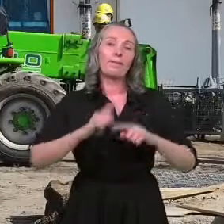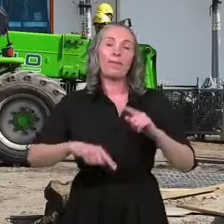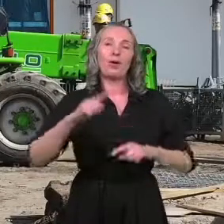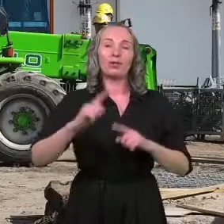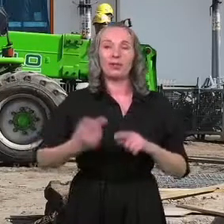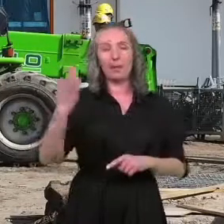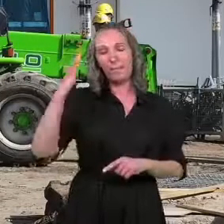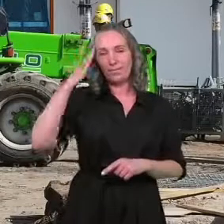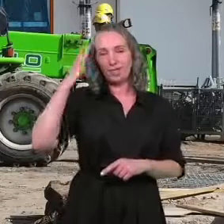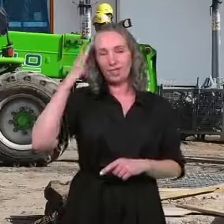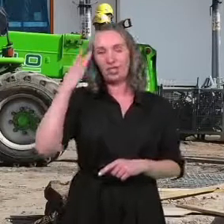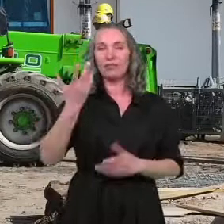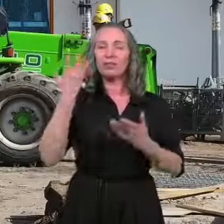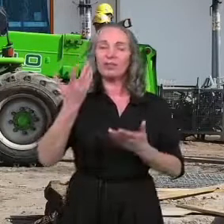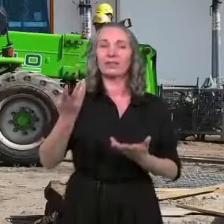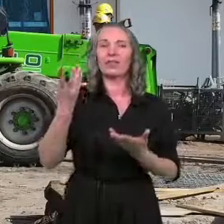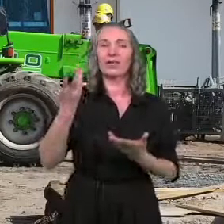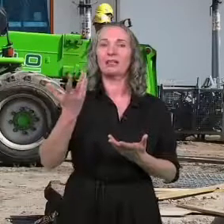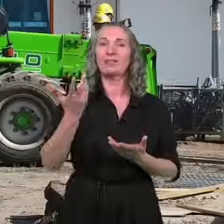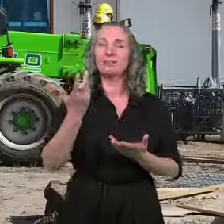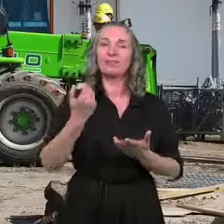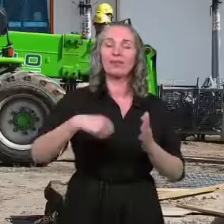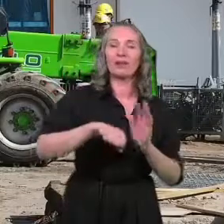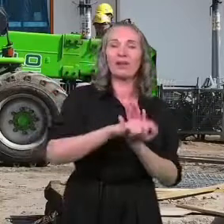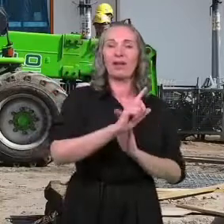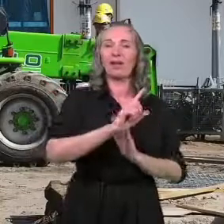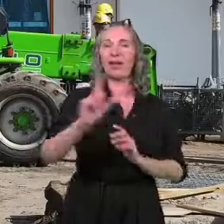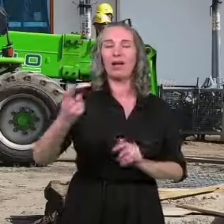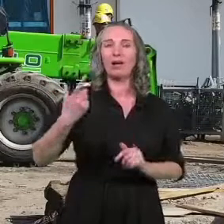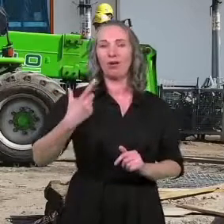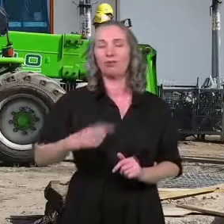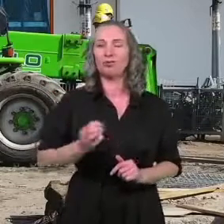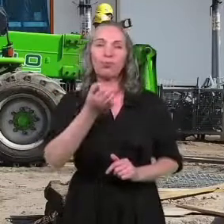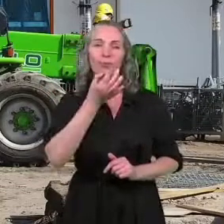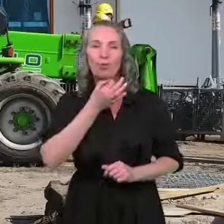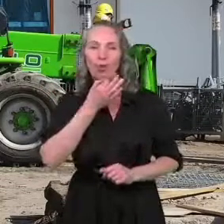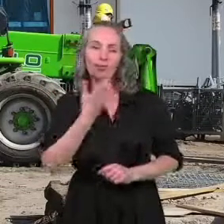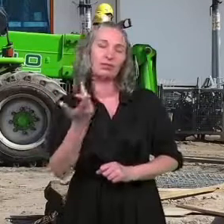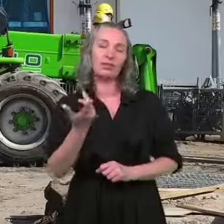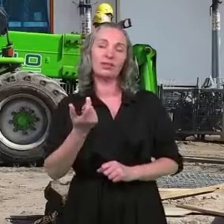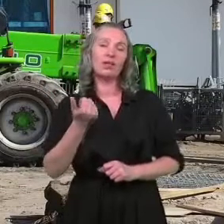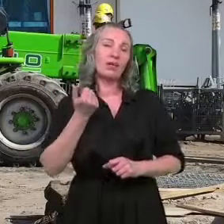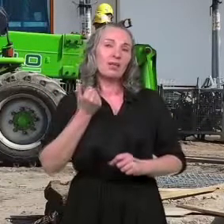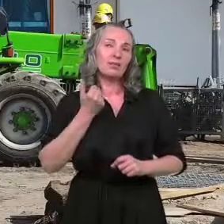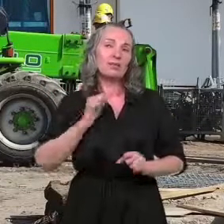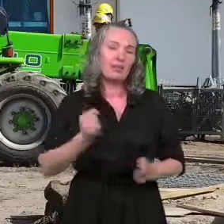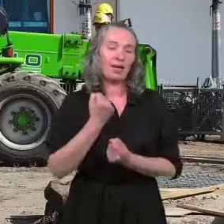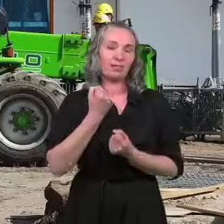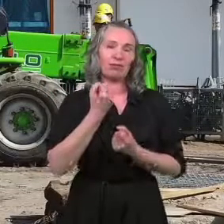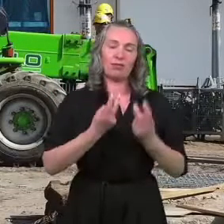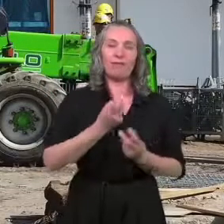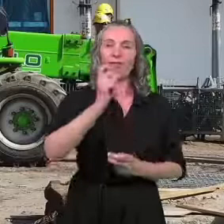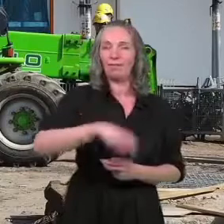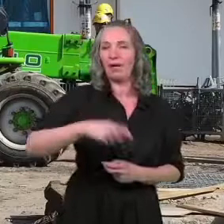mieszkaniowa, chcemy ją przede wszystkim przeznaczyć też dla ludzi młodych. Bo niezwykle nam zależy na tym, żeby